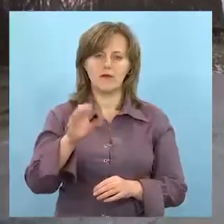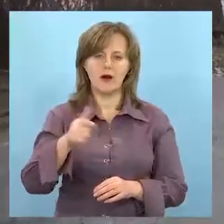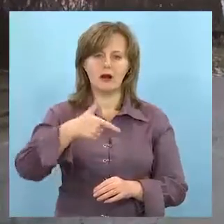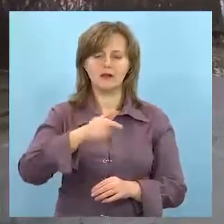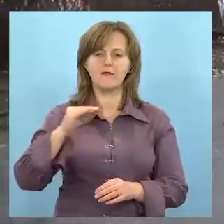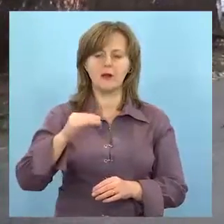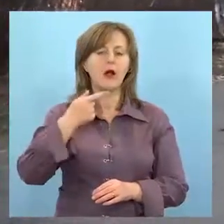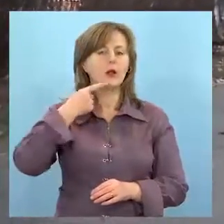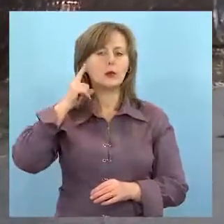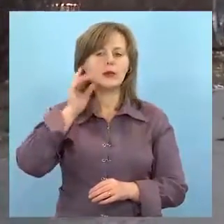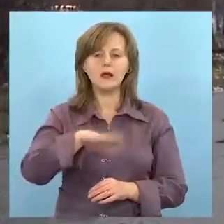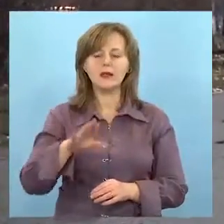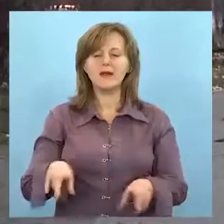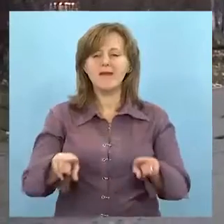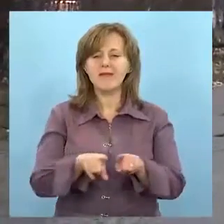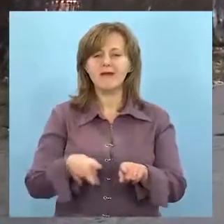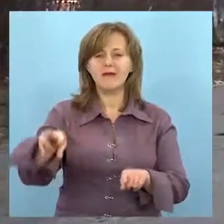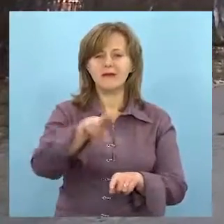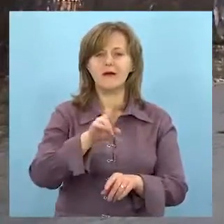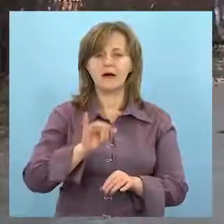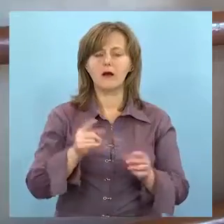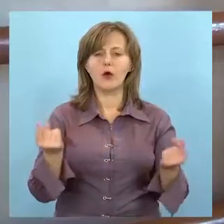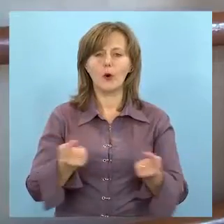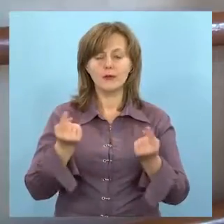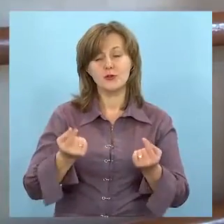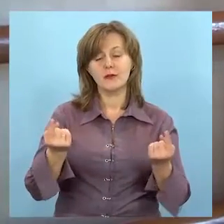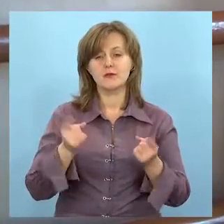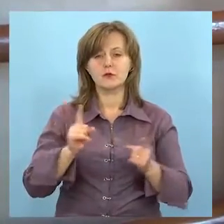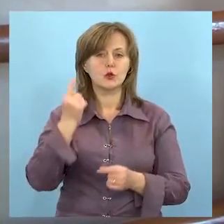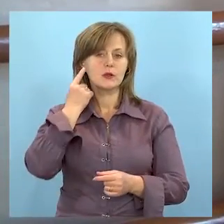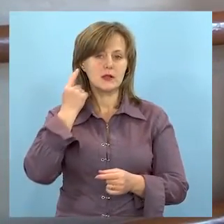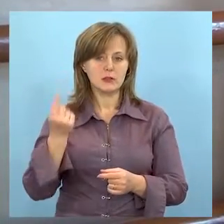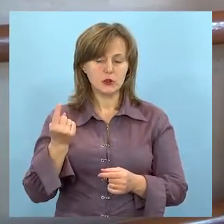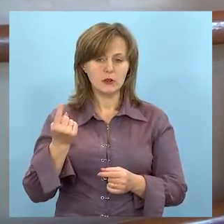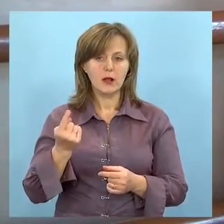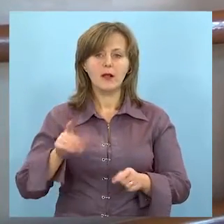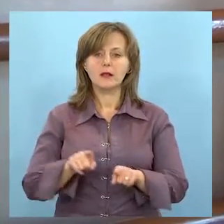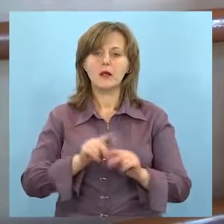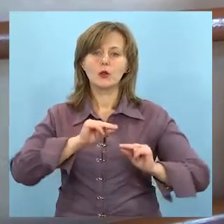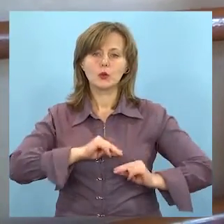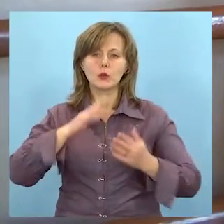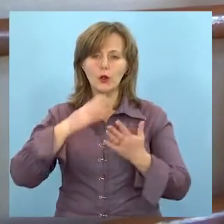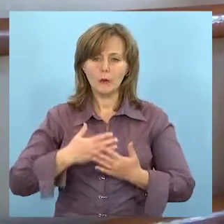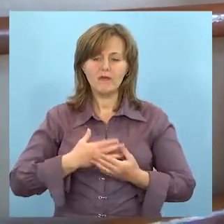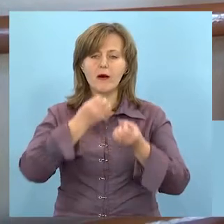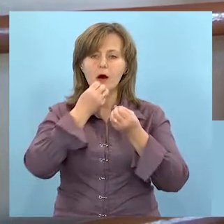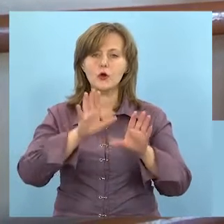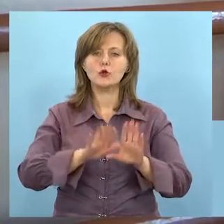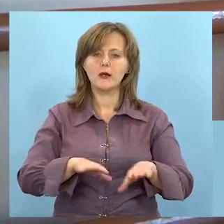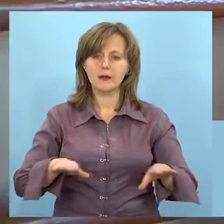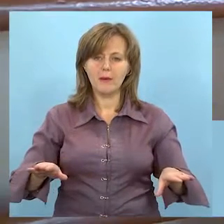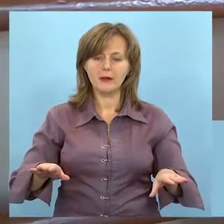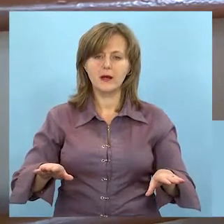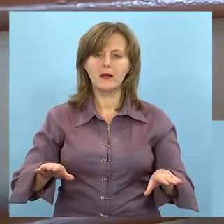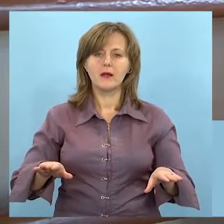Бікетової. Глухі діти, вони такі ж, як і звичайно, не тільки єдиність не слуху. Такі трудолюбиві, хороші хлопці. З ними можна